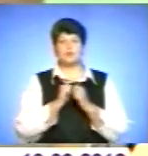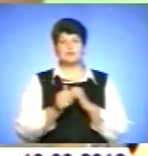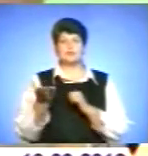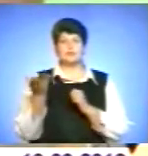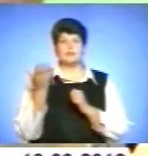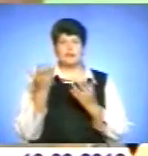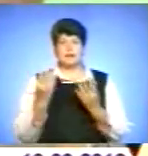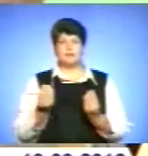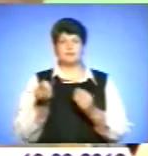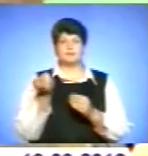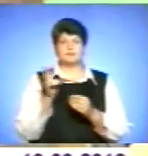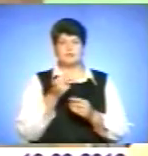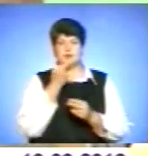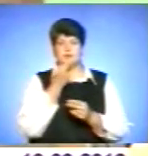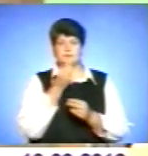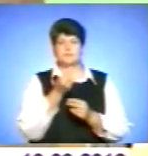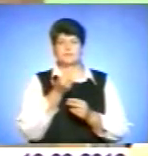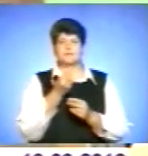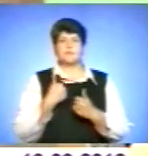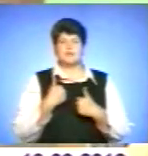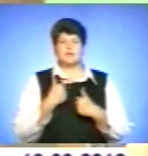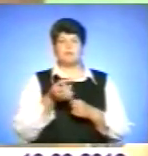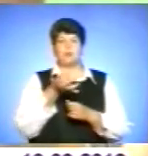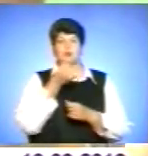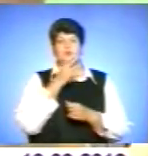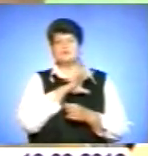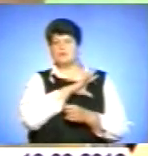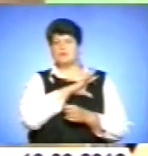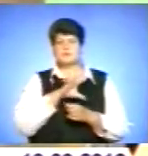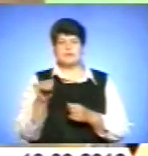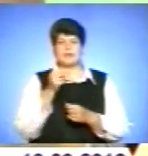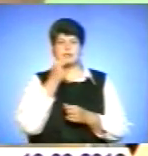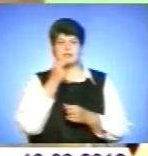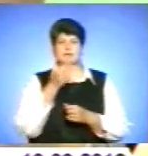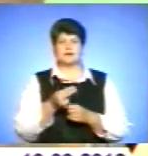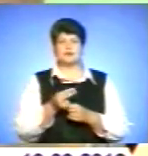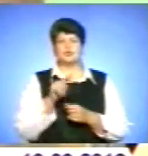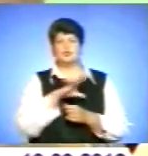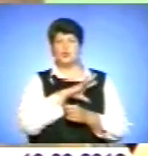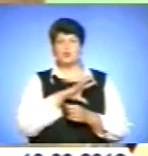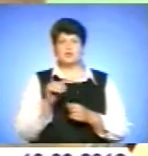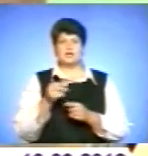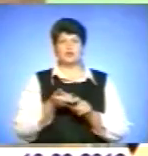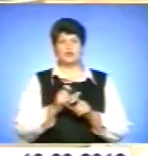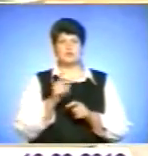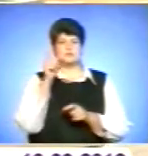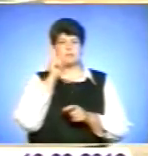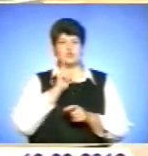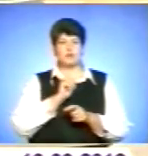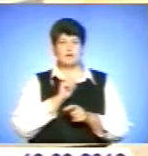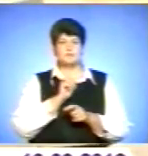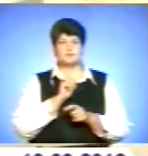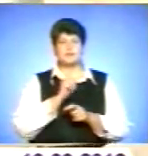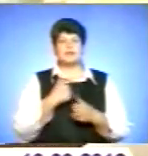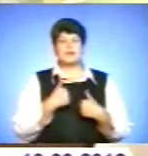іду та їм. Мені подобається тут усе їсти. Тут усе дуже смачне. Я люблю